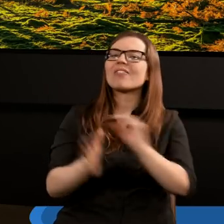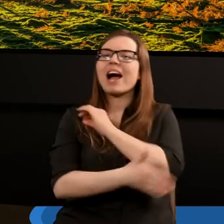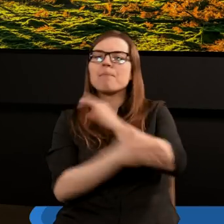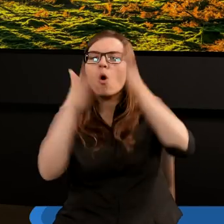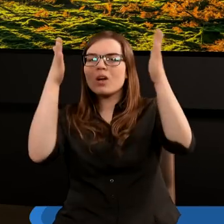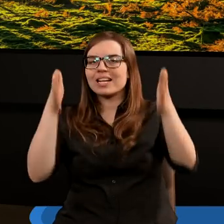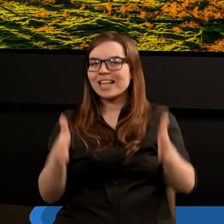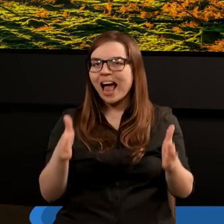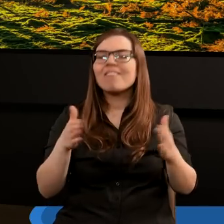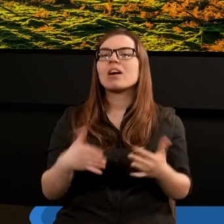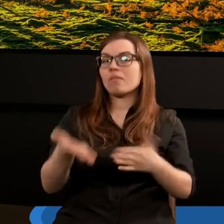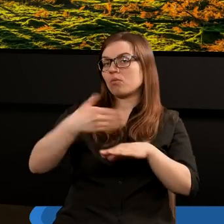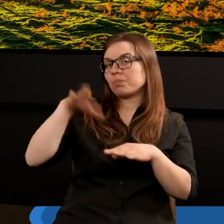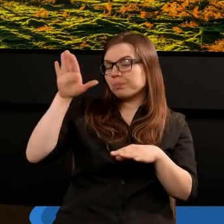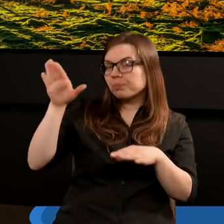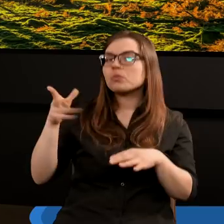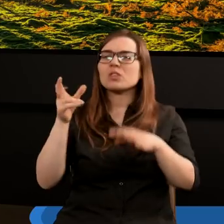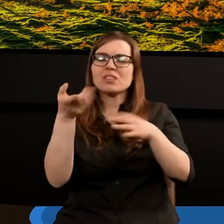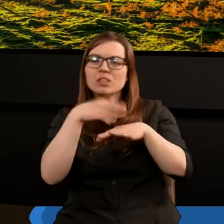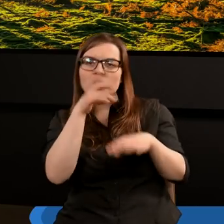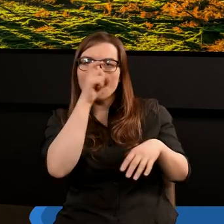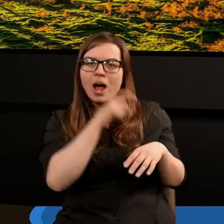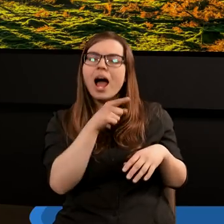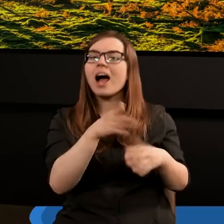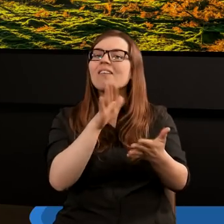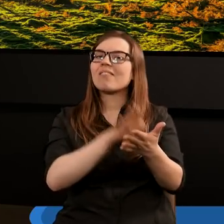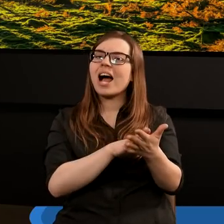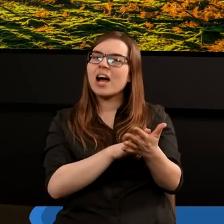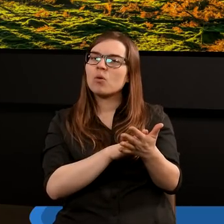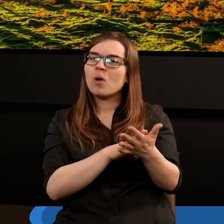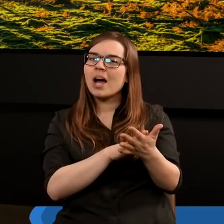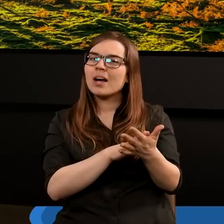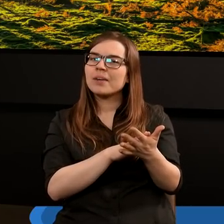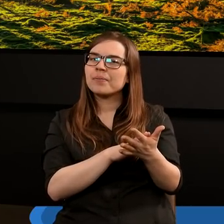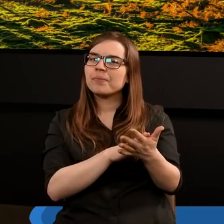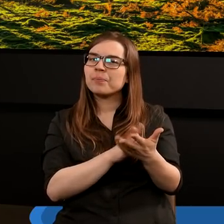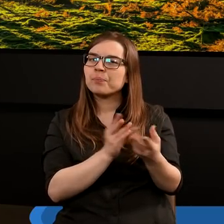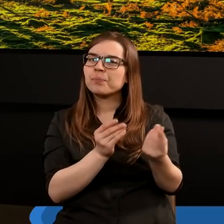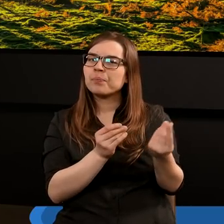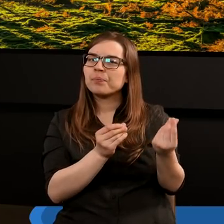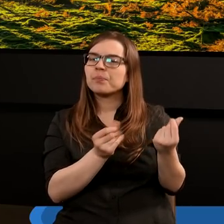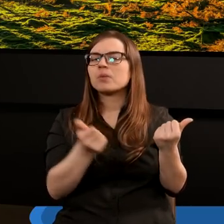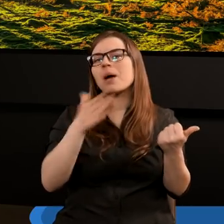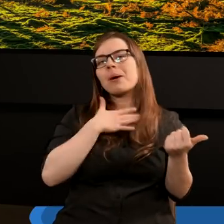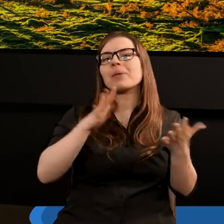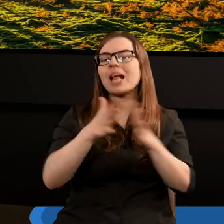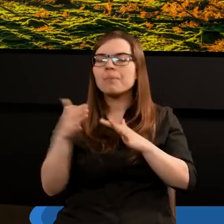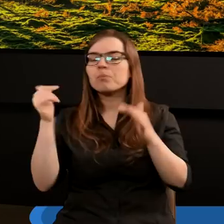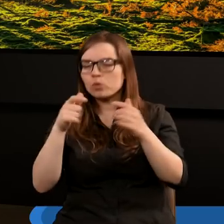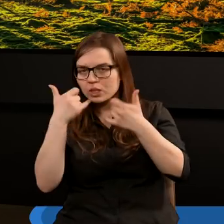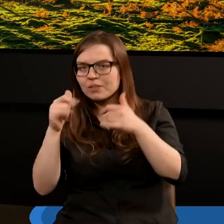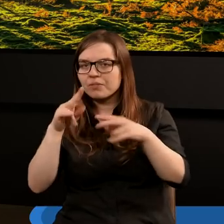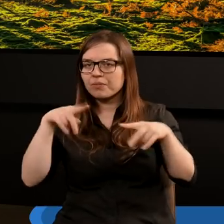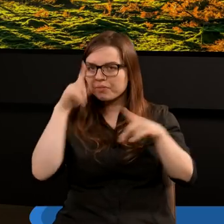wobec Pana Boga, ale opór wobec zła, a chwała, to co Szymon również nadmienił,